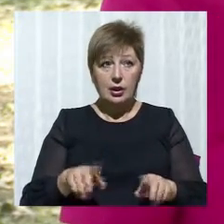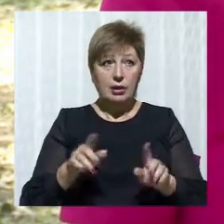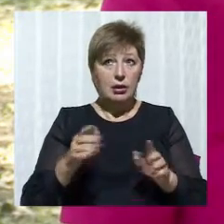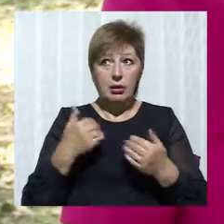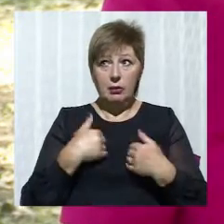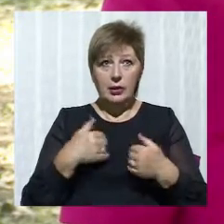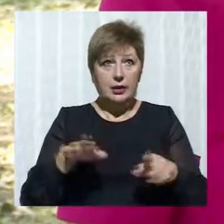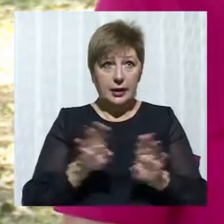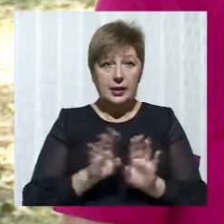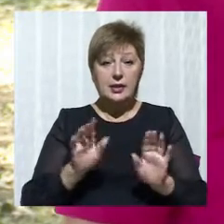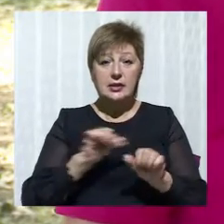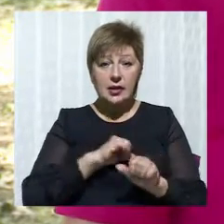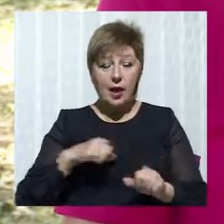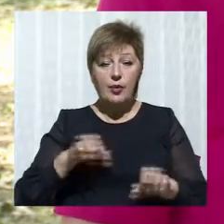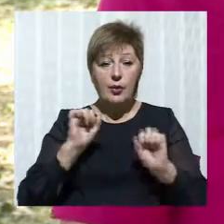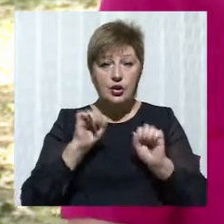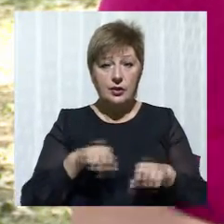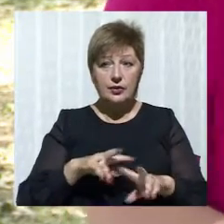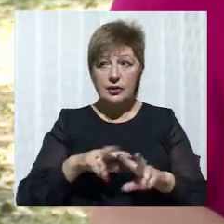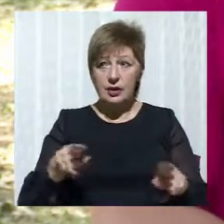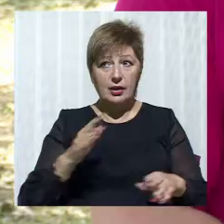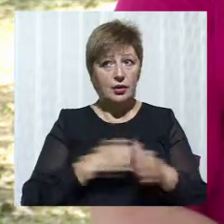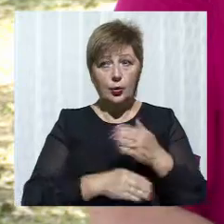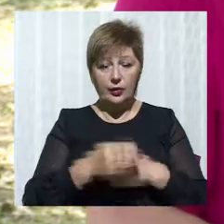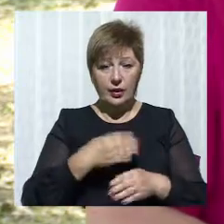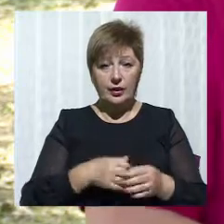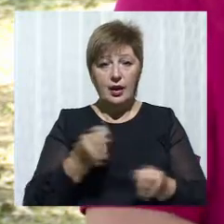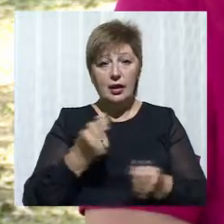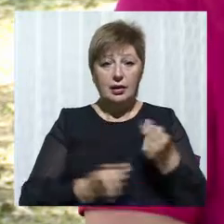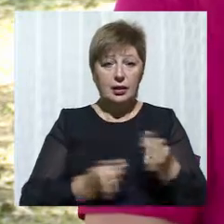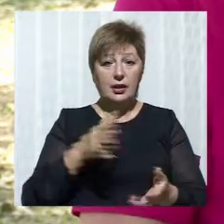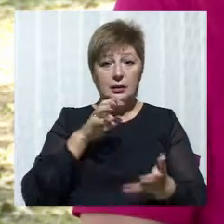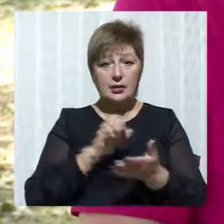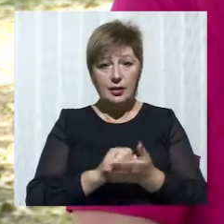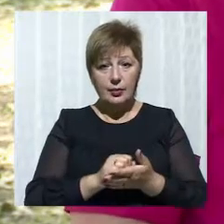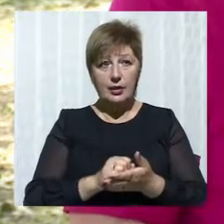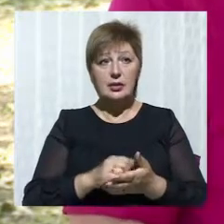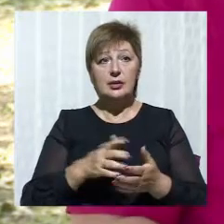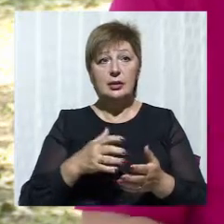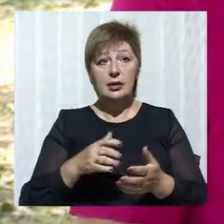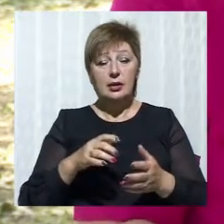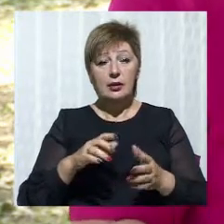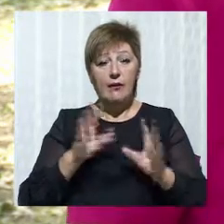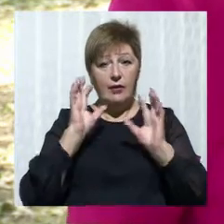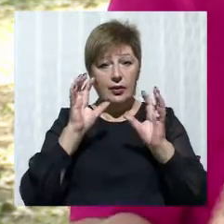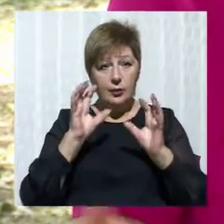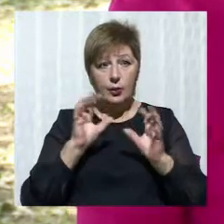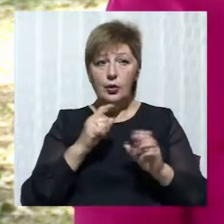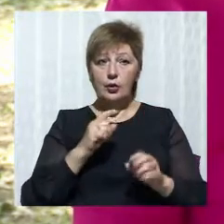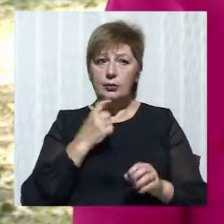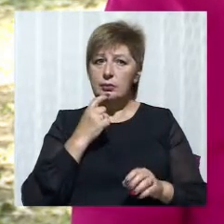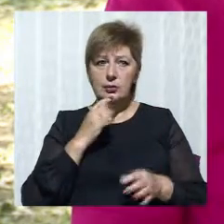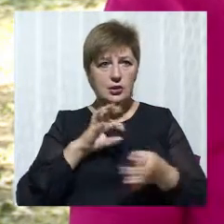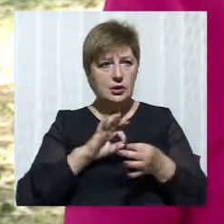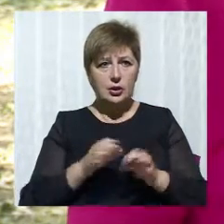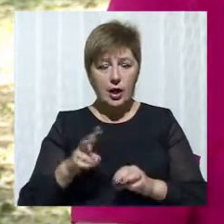іншої людини. І грати, займатися волейболем сидячи однаково складно, як